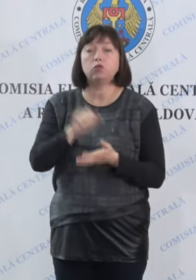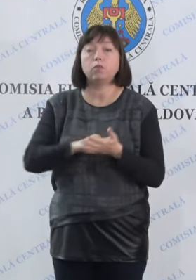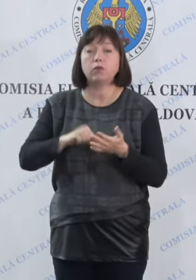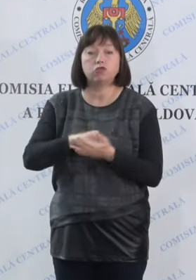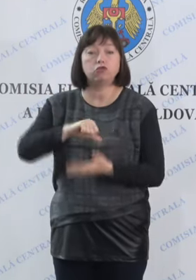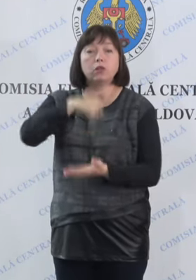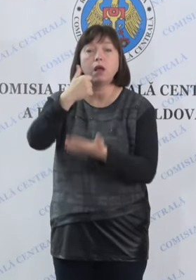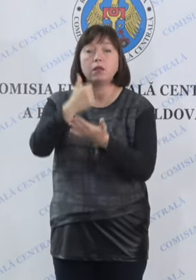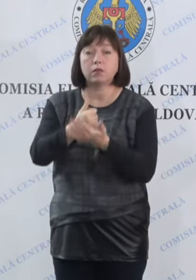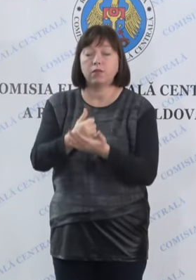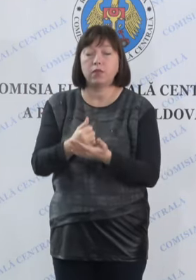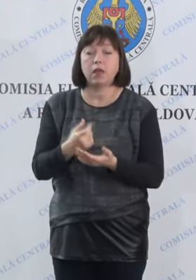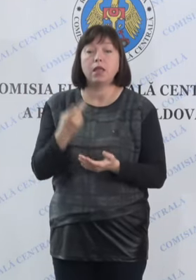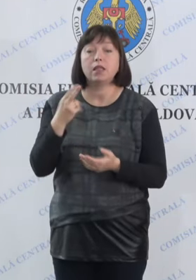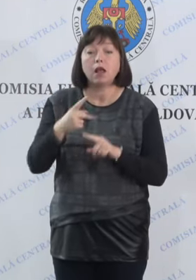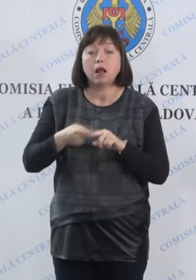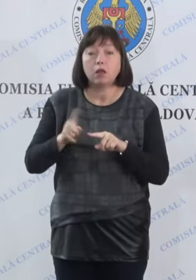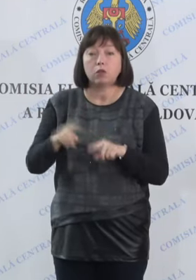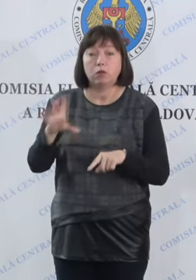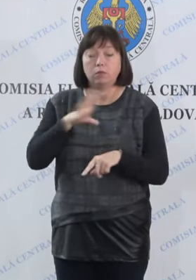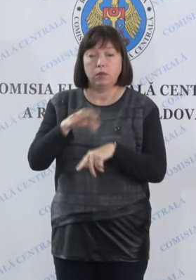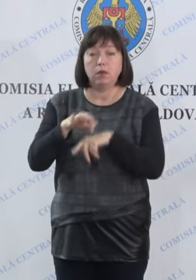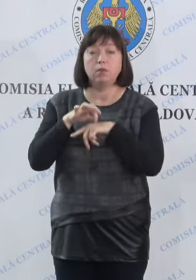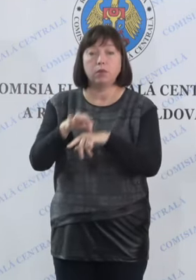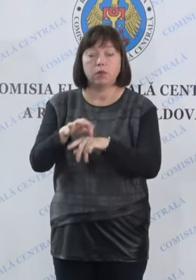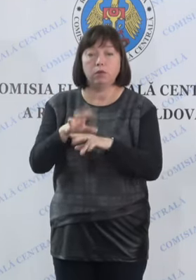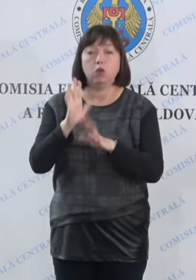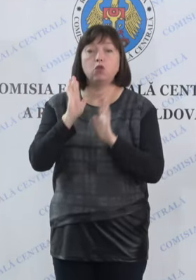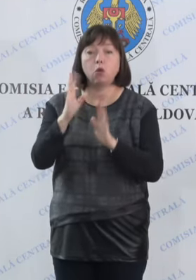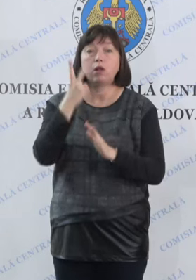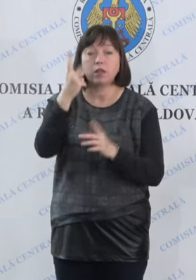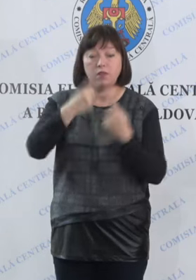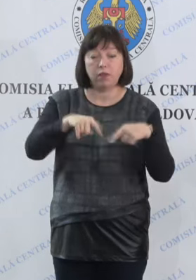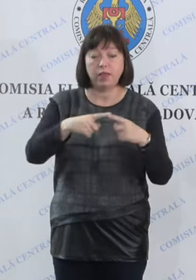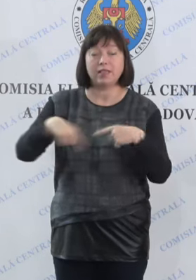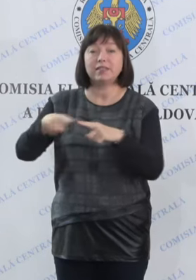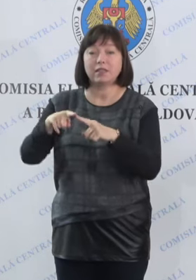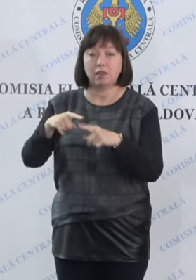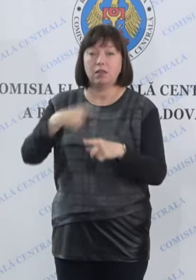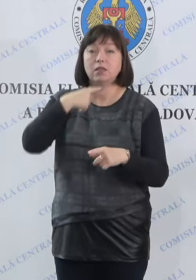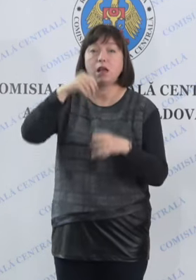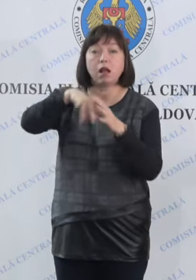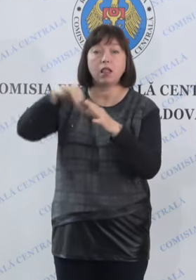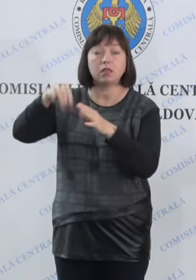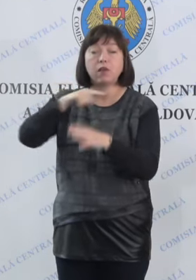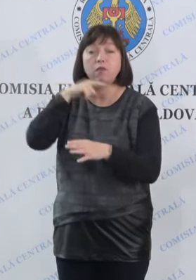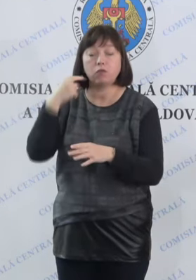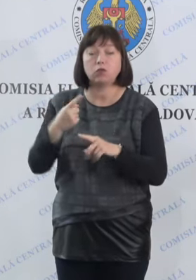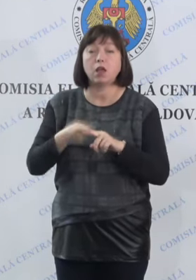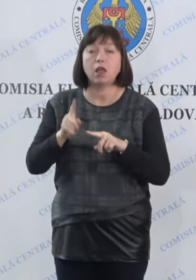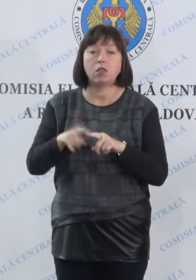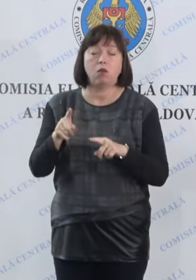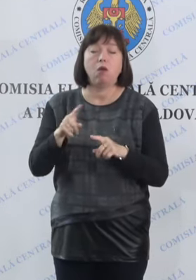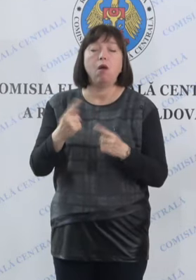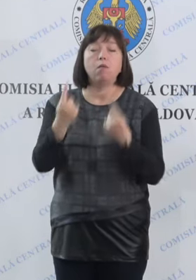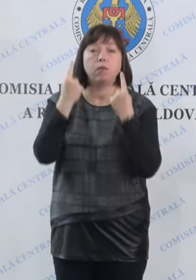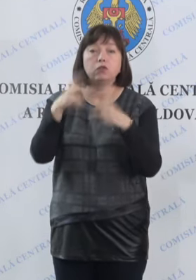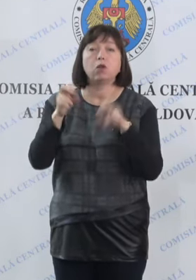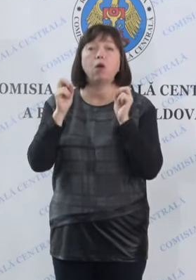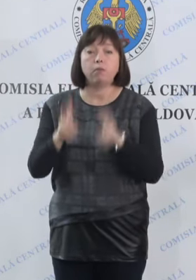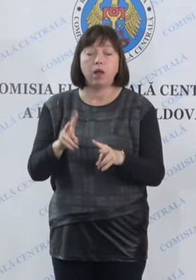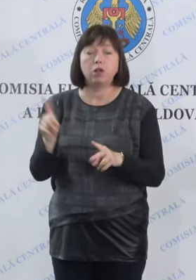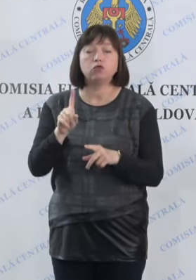principal pentru care au fost organizate doar două secții de votare în Federația Rusă a fost riscul major